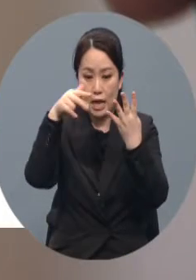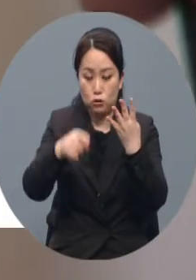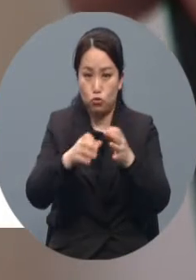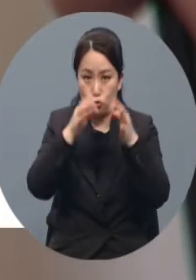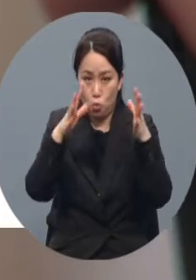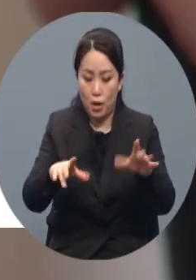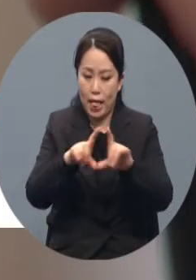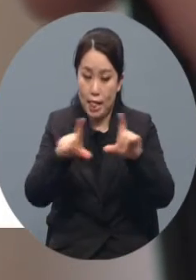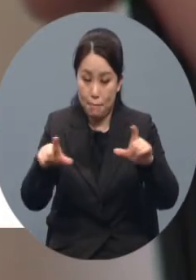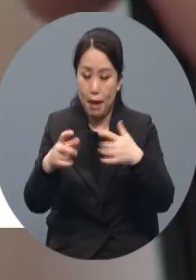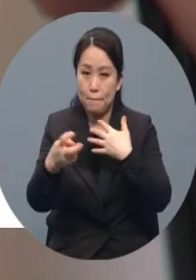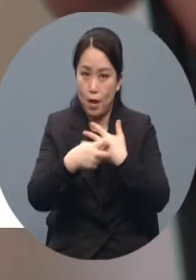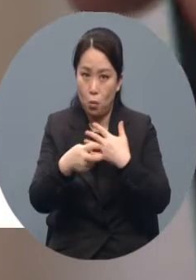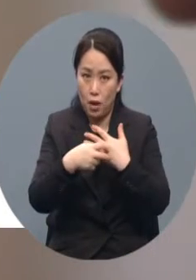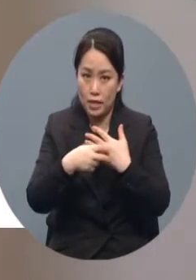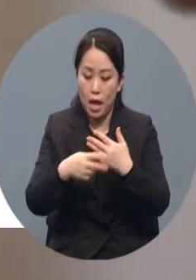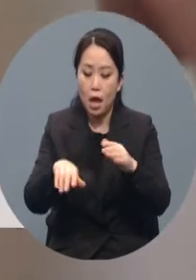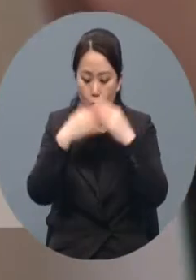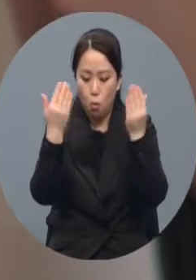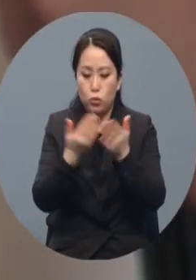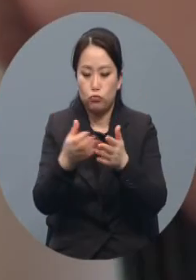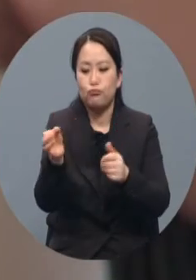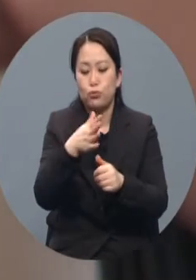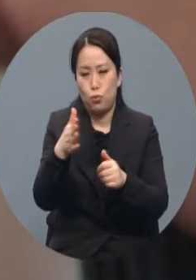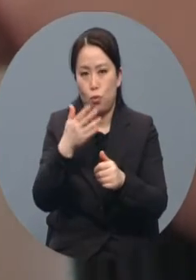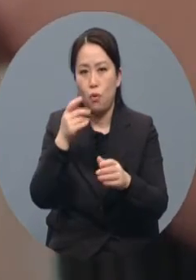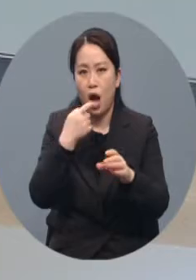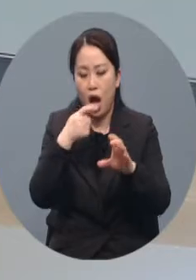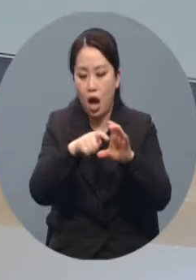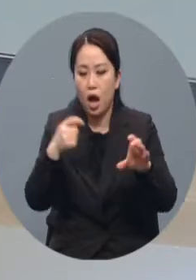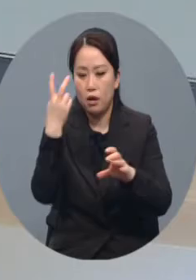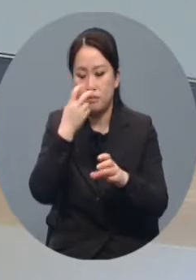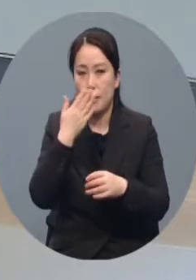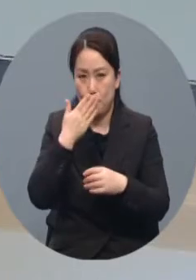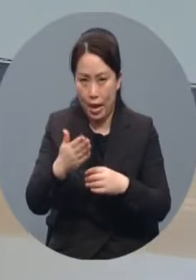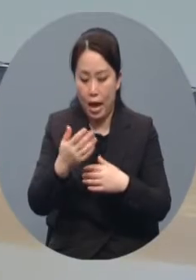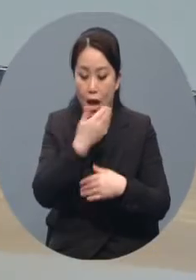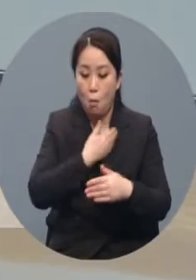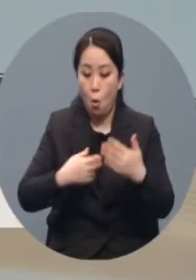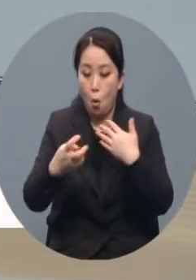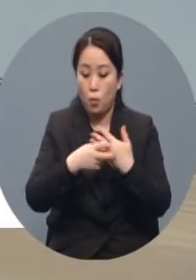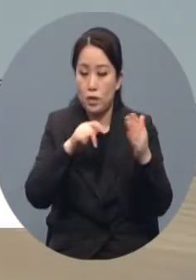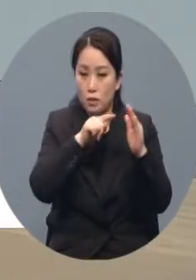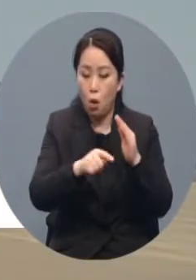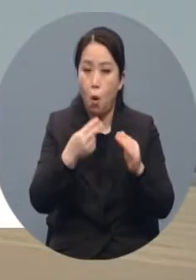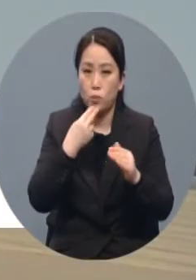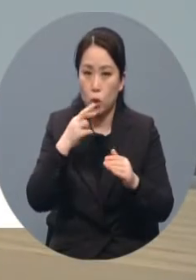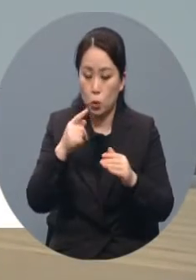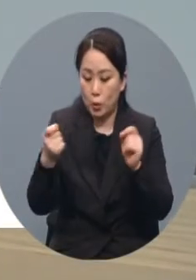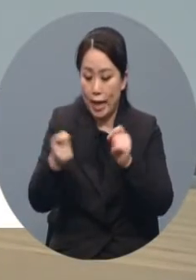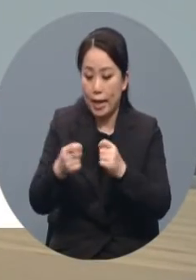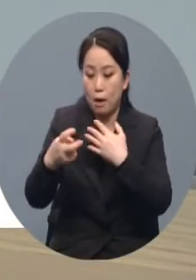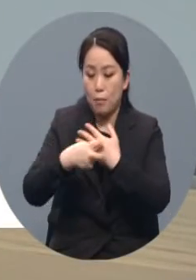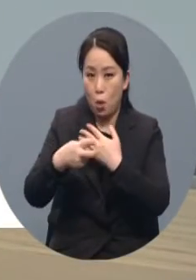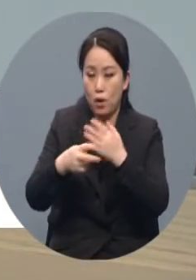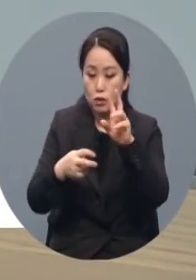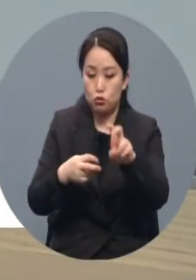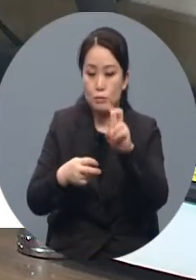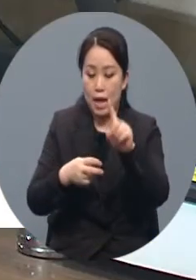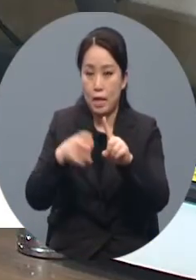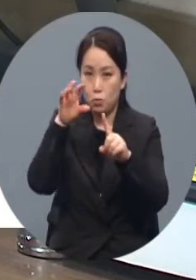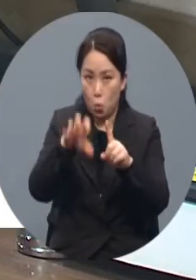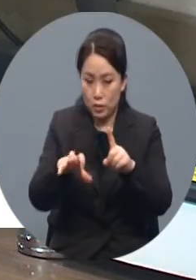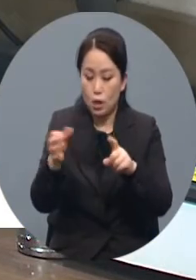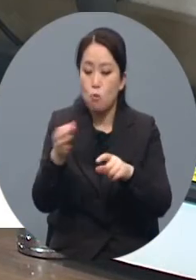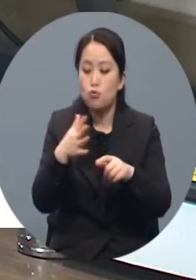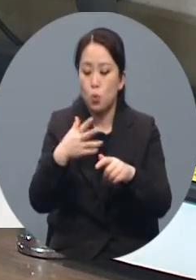병원의 본인 부담금을 전액 지원합니다. 보건소에 오지 않아도 가까운 병원 21곳에서 무료 검사를 실시해